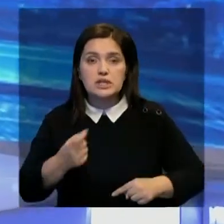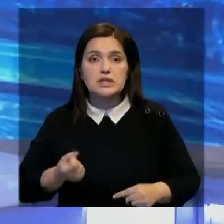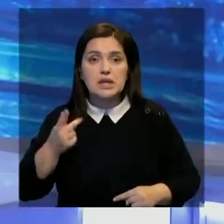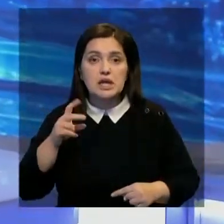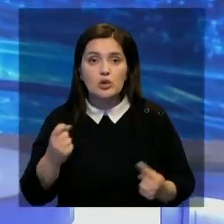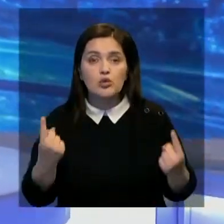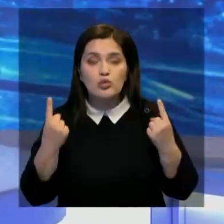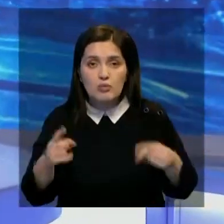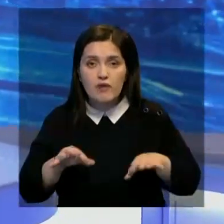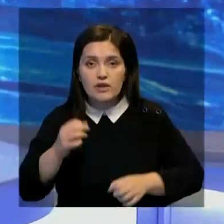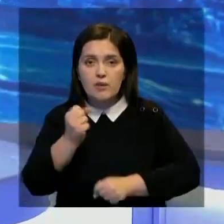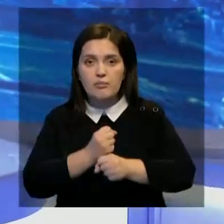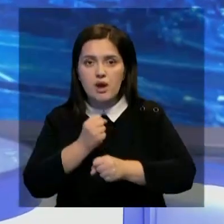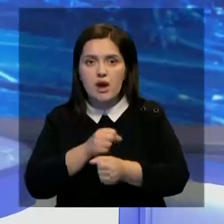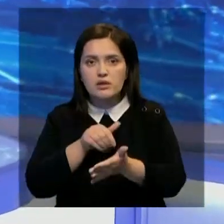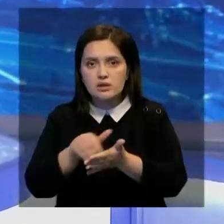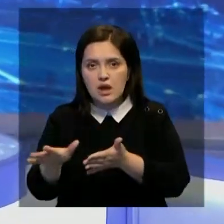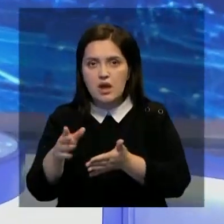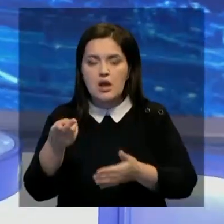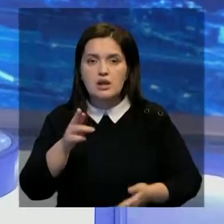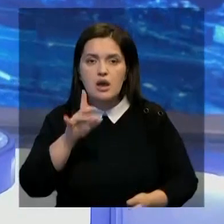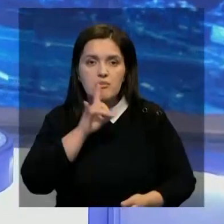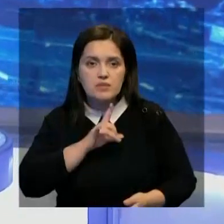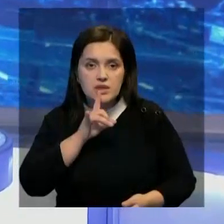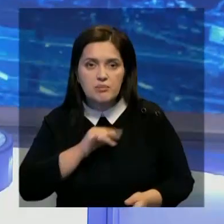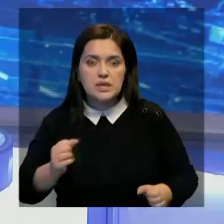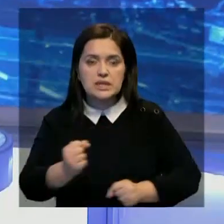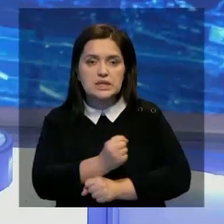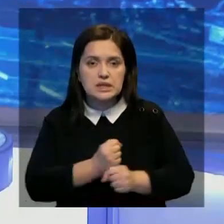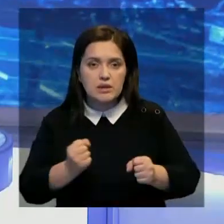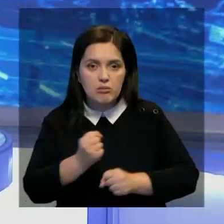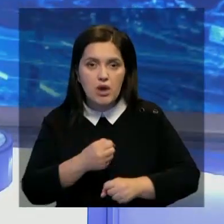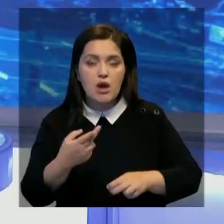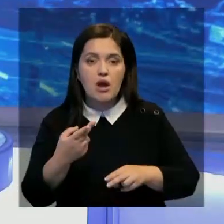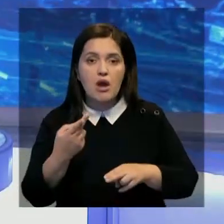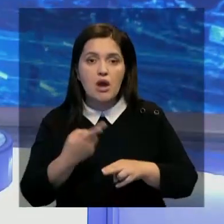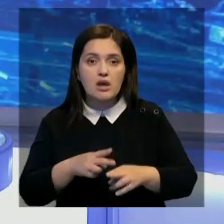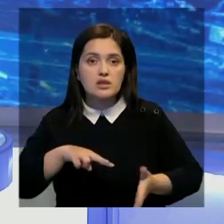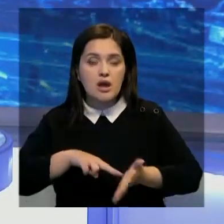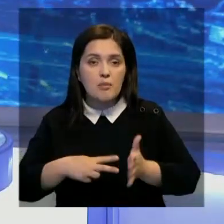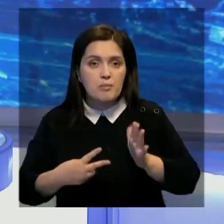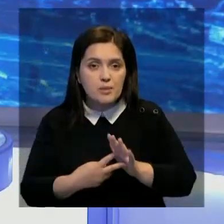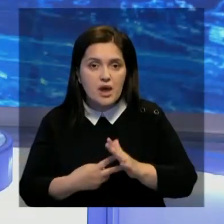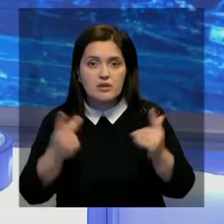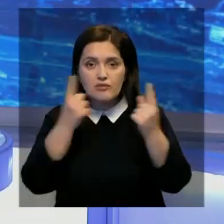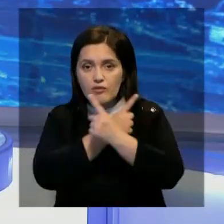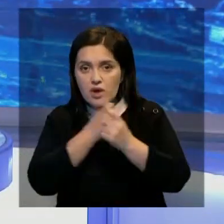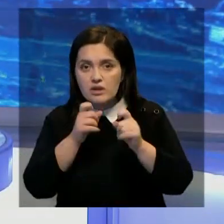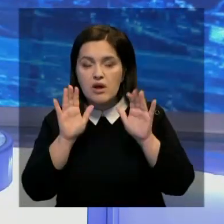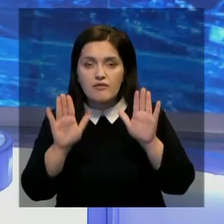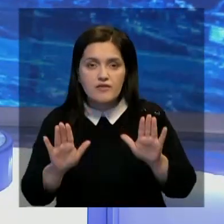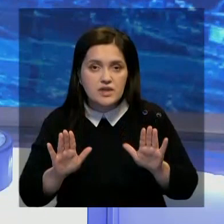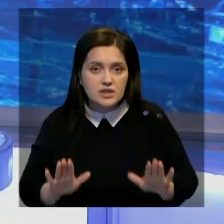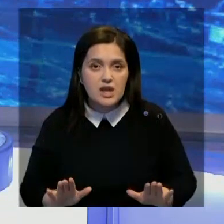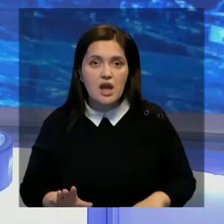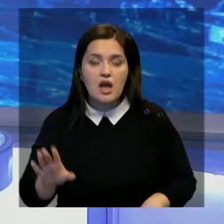крупные автопроизводители откажутся от разработок машин с бензиновым и дизельным двигателями. Вот такие амбициозные планы озвучены на